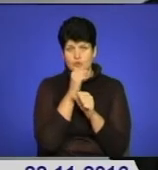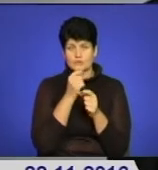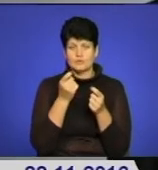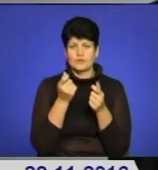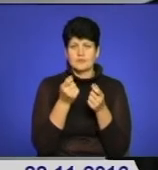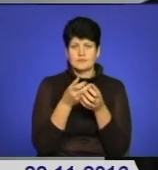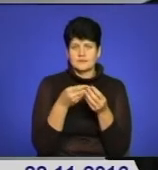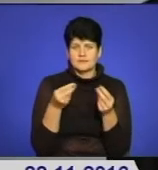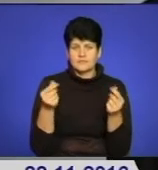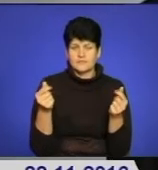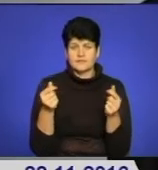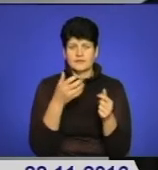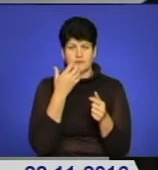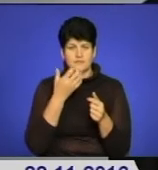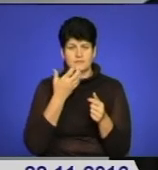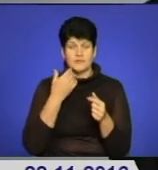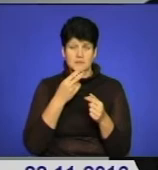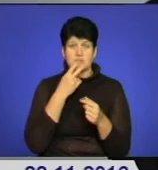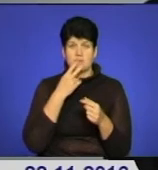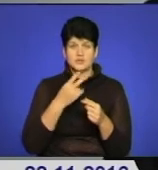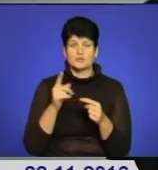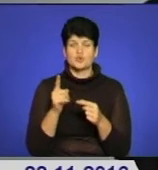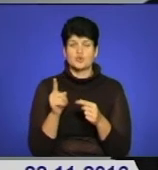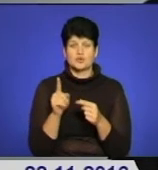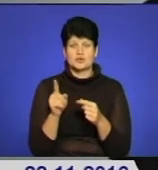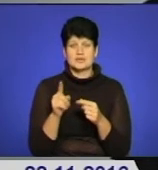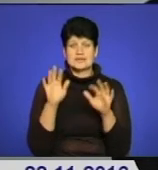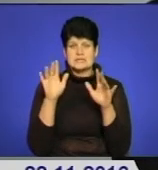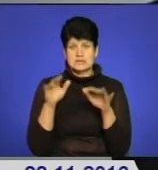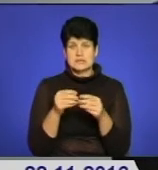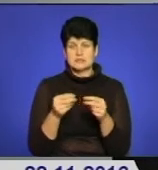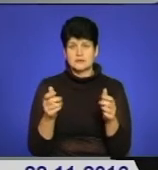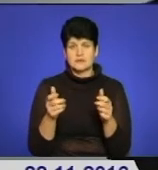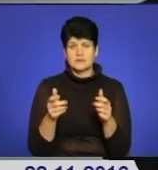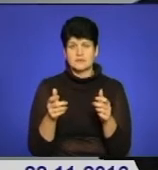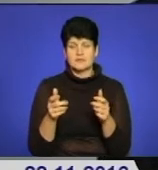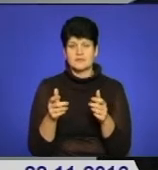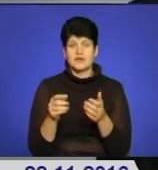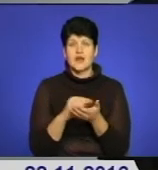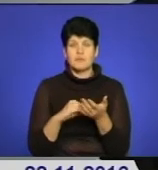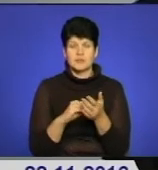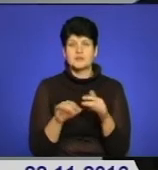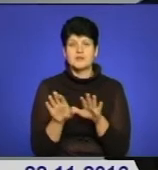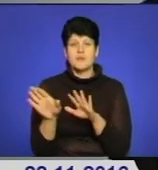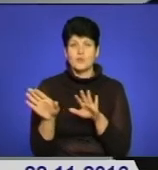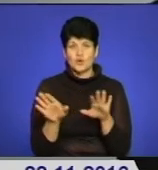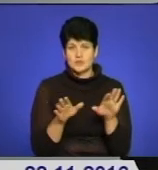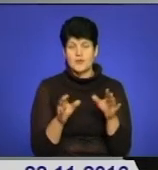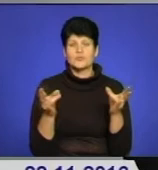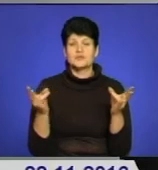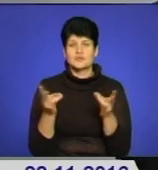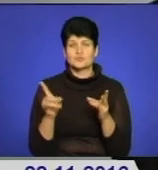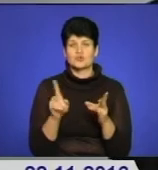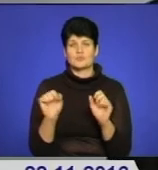потім йде відлига, відповідно ми бачимо, що сніг зачов. Генеральна репетиція пройшла, їх потрібно, щоб